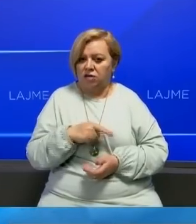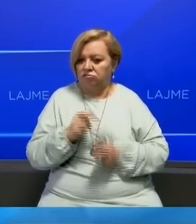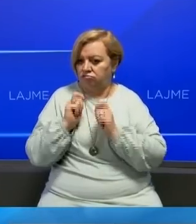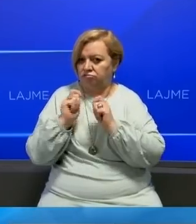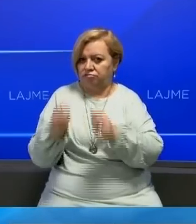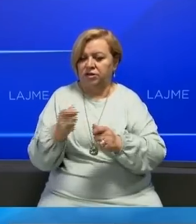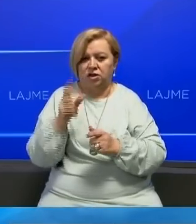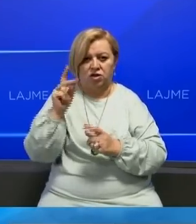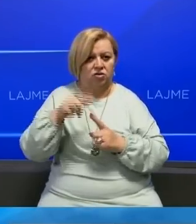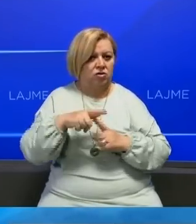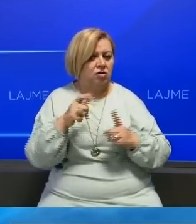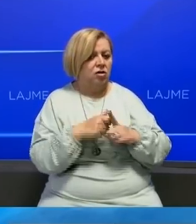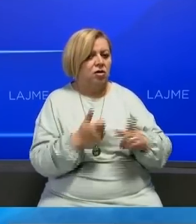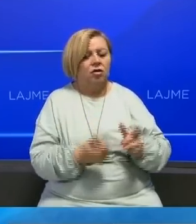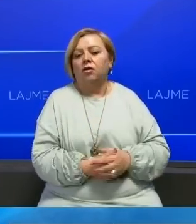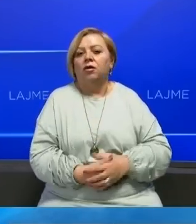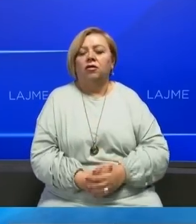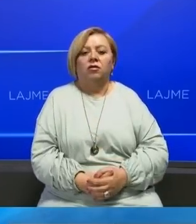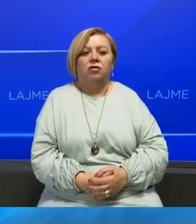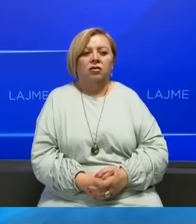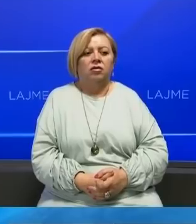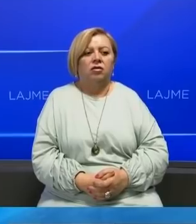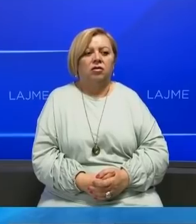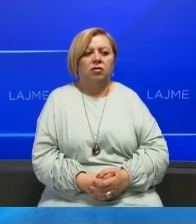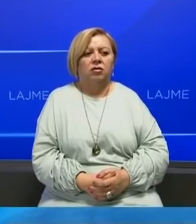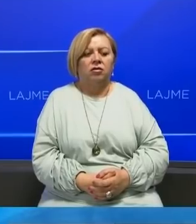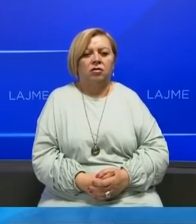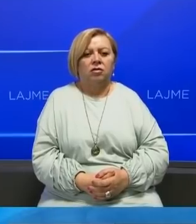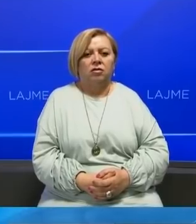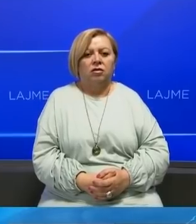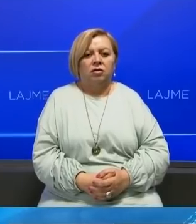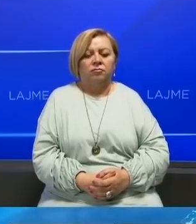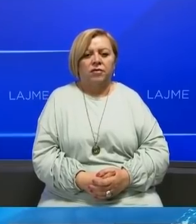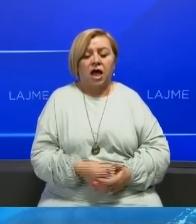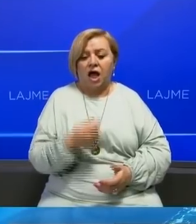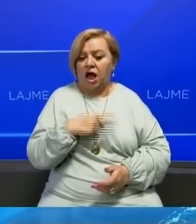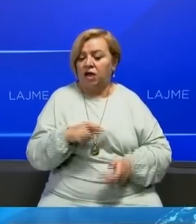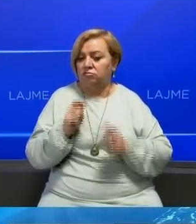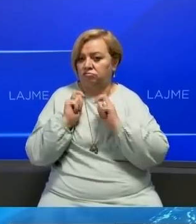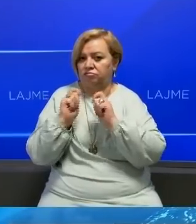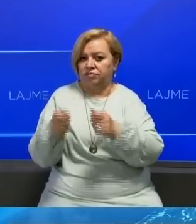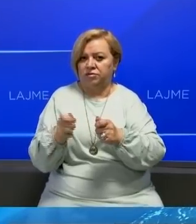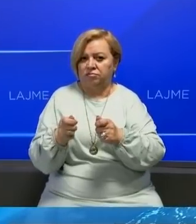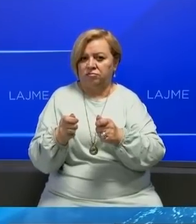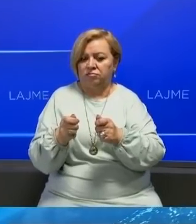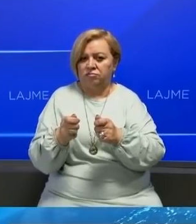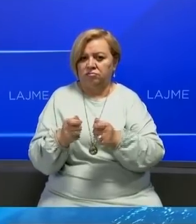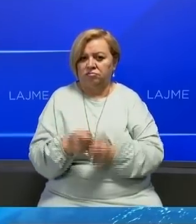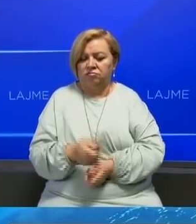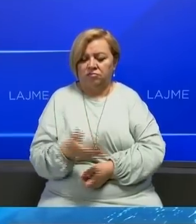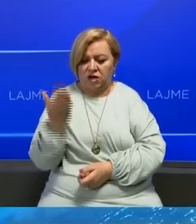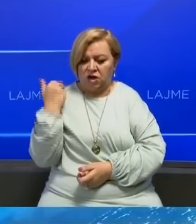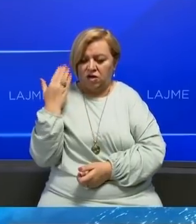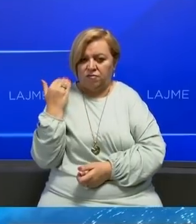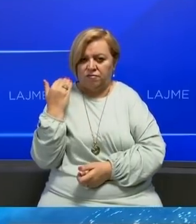drguve të rëtë kërë. Fak ka qenë rëtë kërë që i ka drguve të rëtë kërë. Pas rapotimit të galuar.